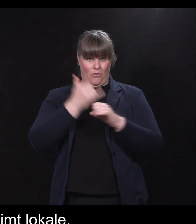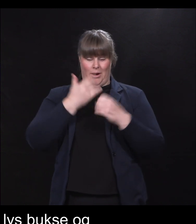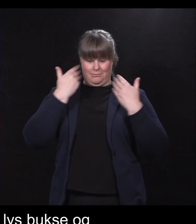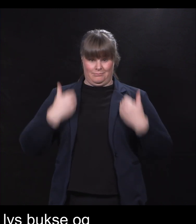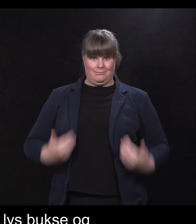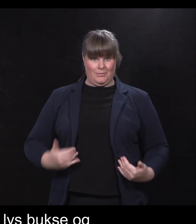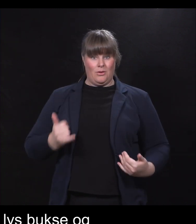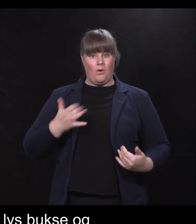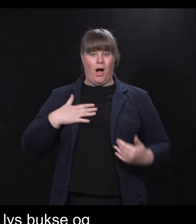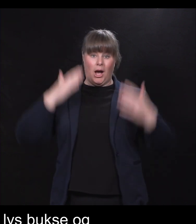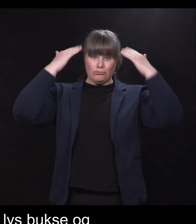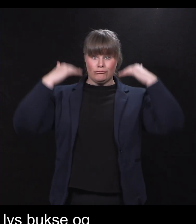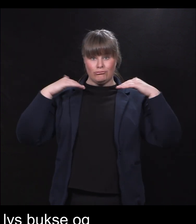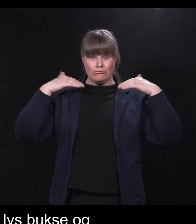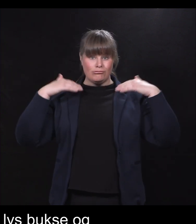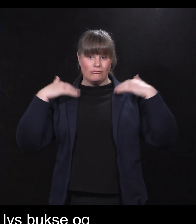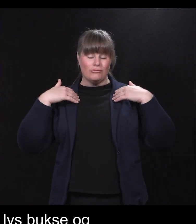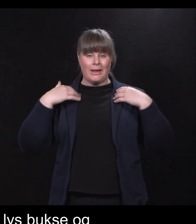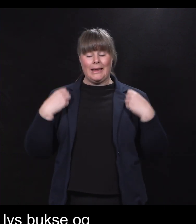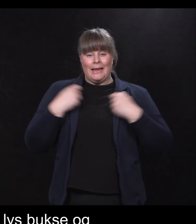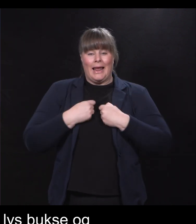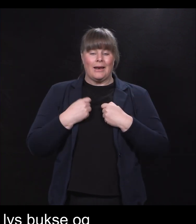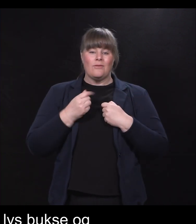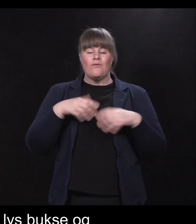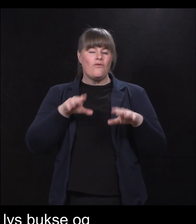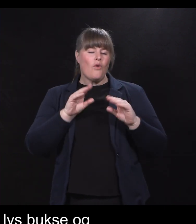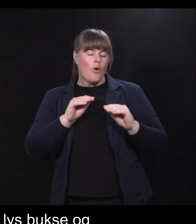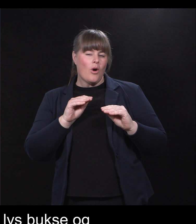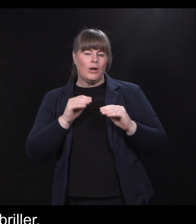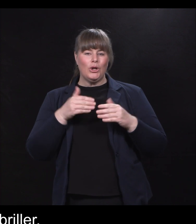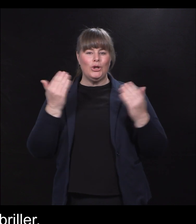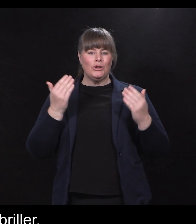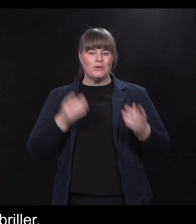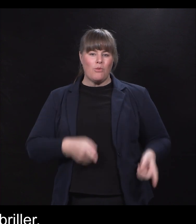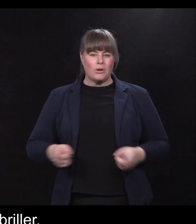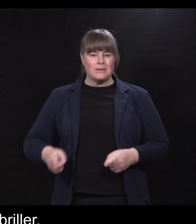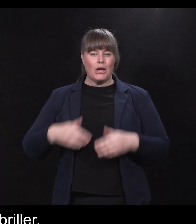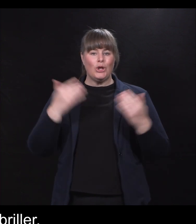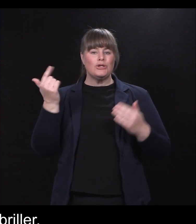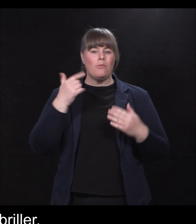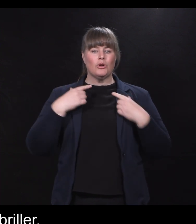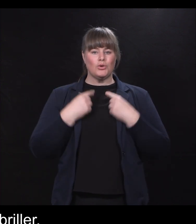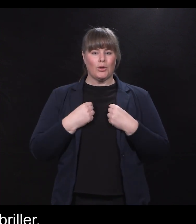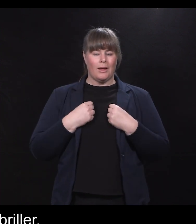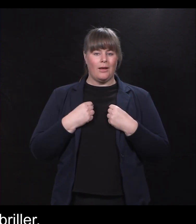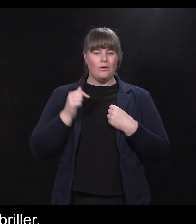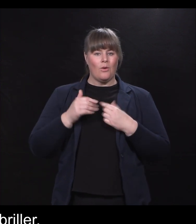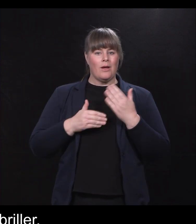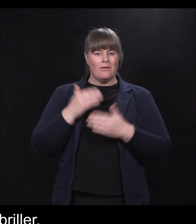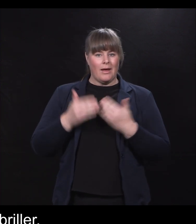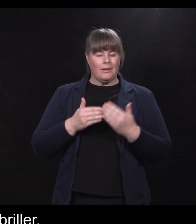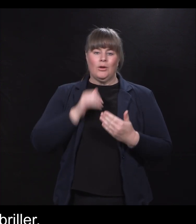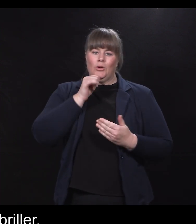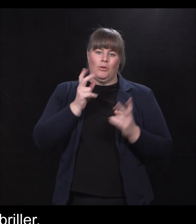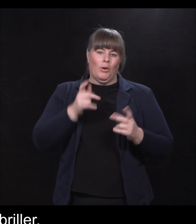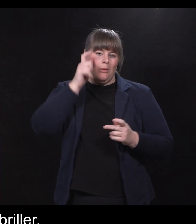sånn halvlangt hår, har kledd meg litt vårlig i en lysbuks og lysebrå skjorte, og jeg har etter hvert blitt nødt til å bruke briller.